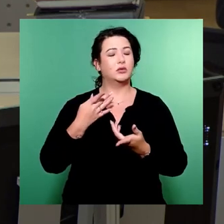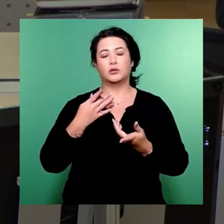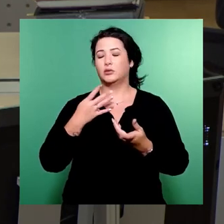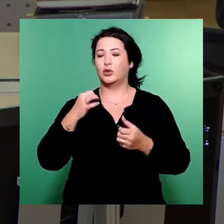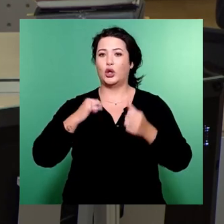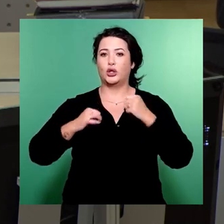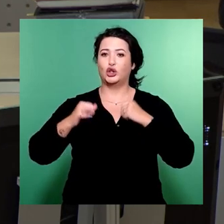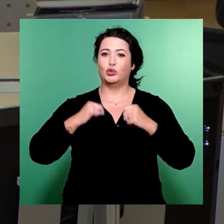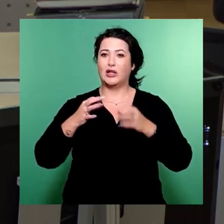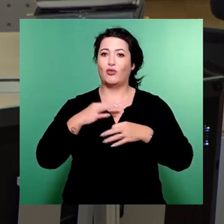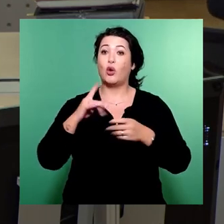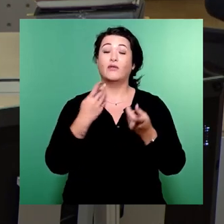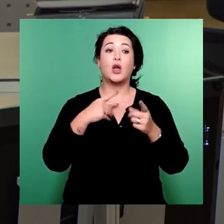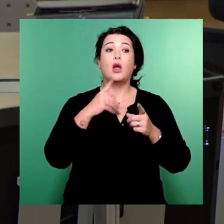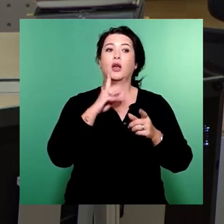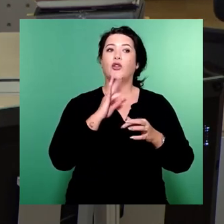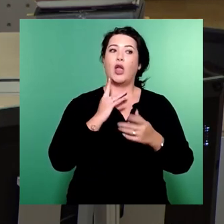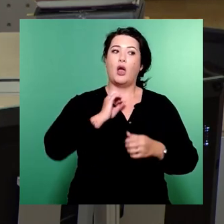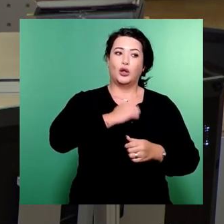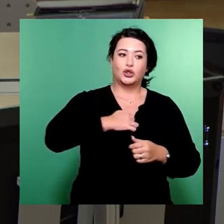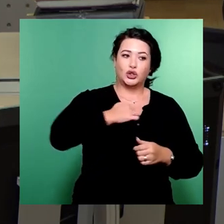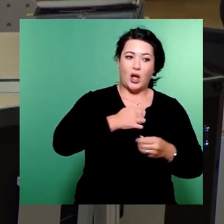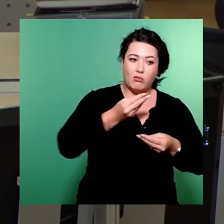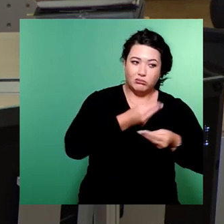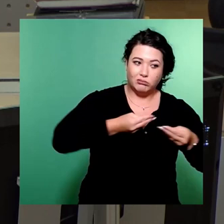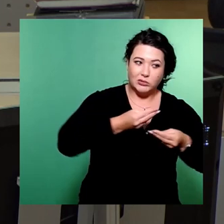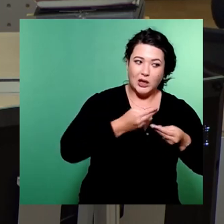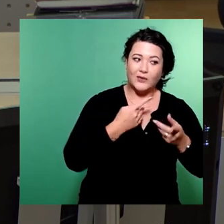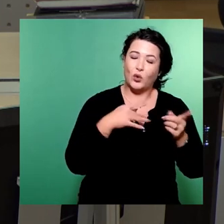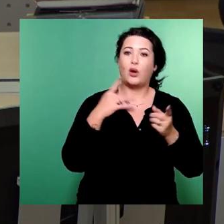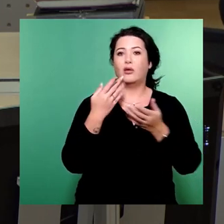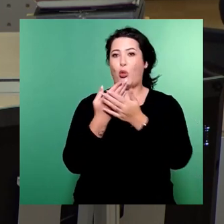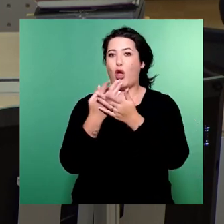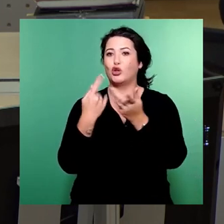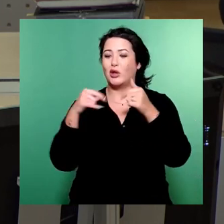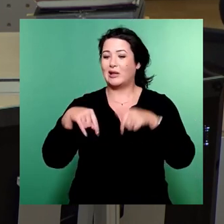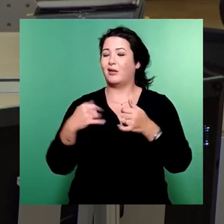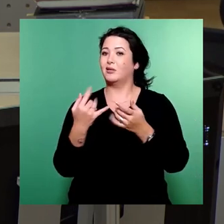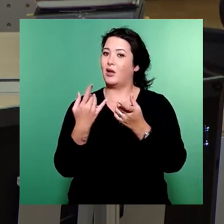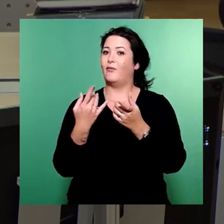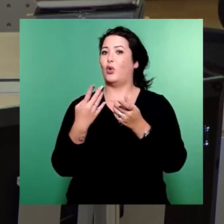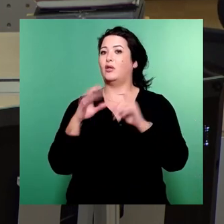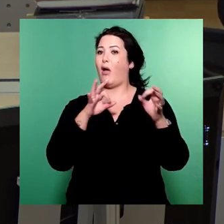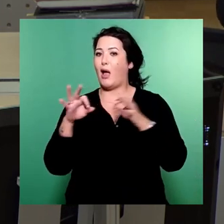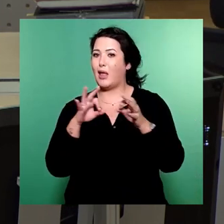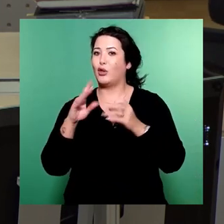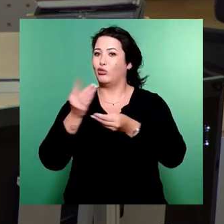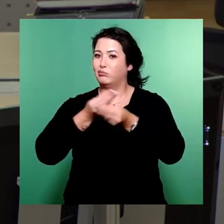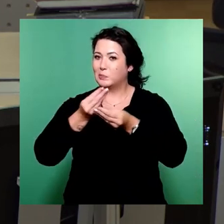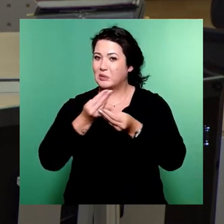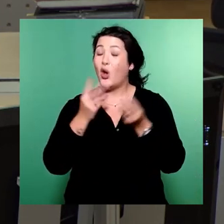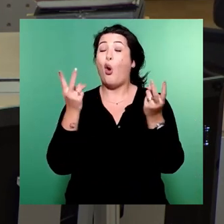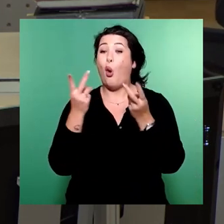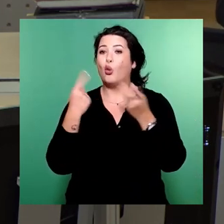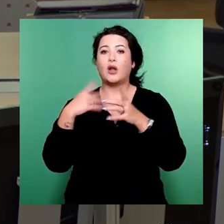entweder mit Schaum vom Mund geführt werden, siehe Überschrift und Einleitung bei der aktuellen Stunde heute oder aber auch mit dem Kopf im Sand. Und